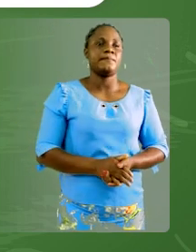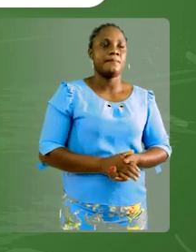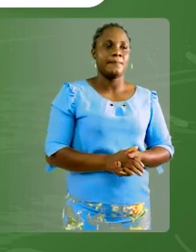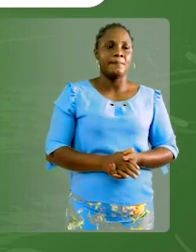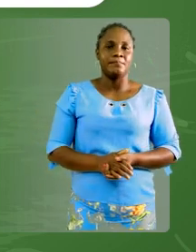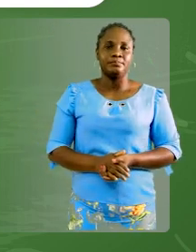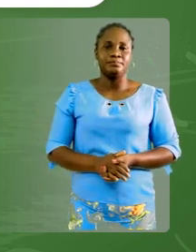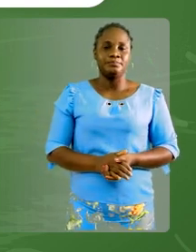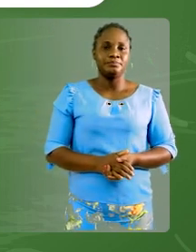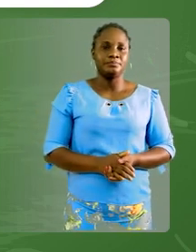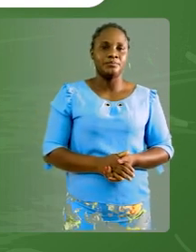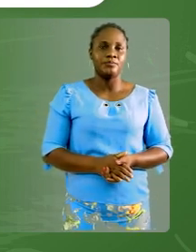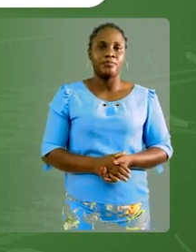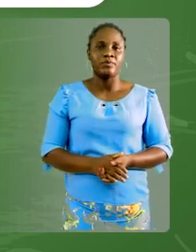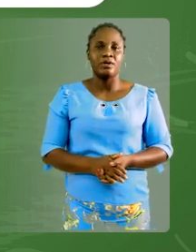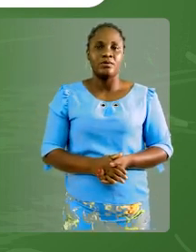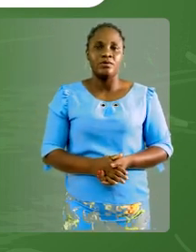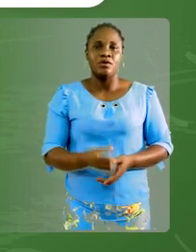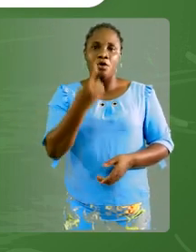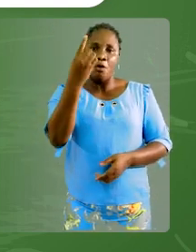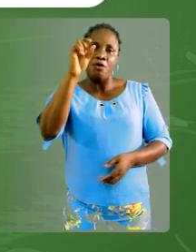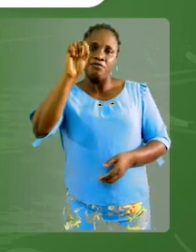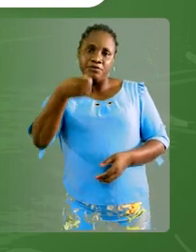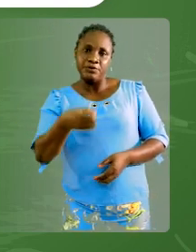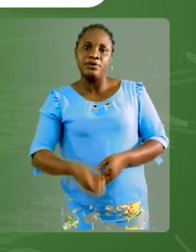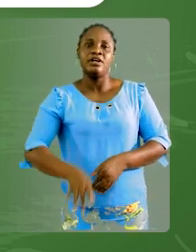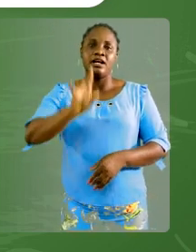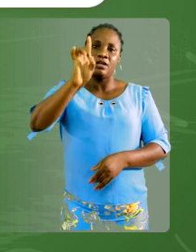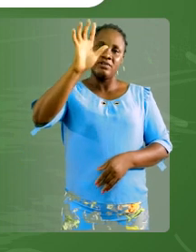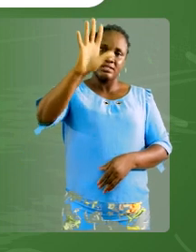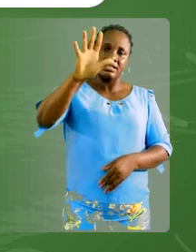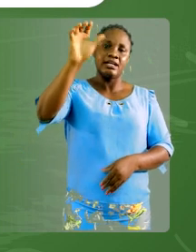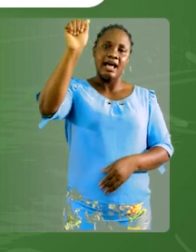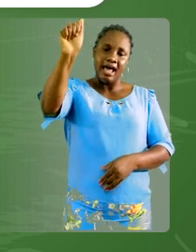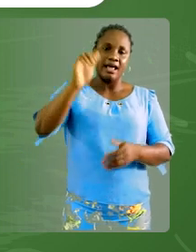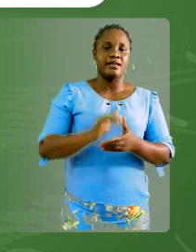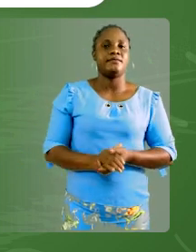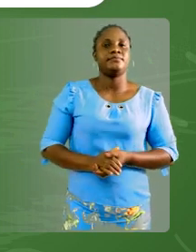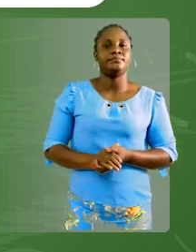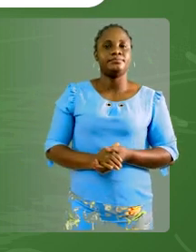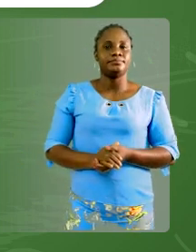On va passer à la deuxième opération. 1,85 A.